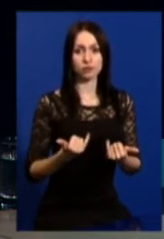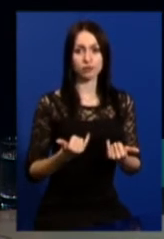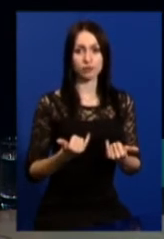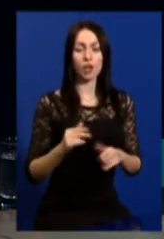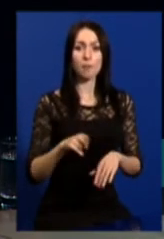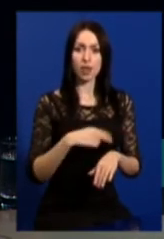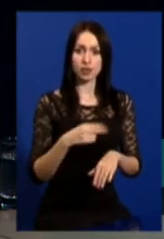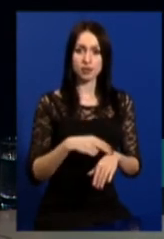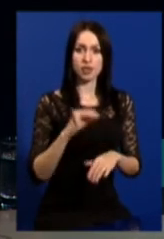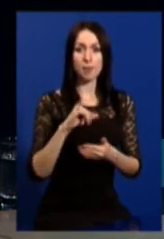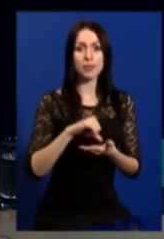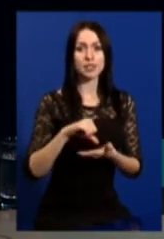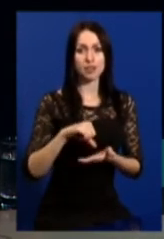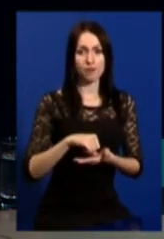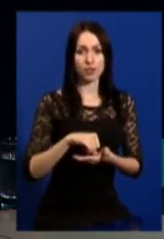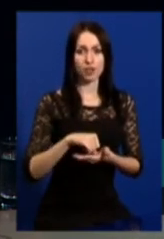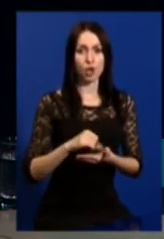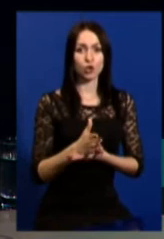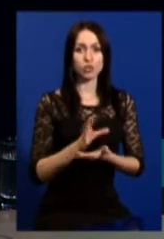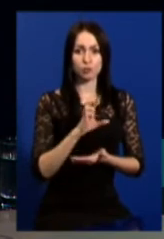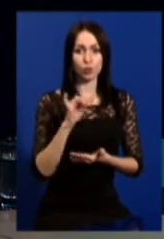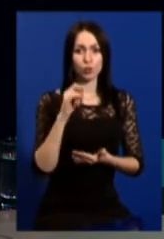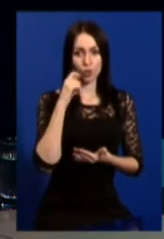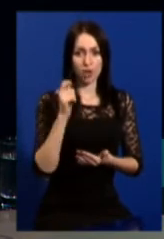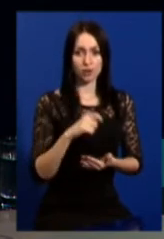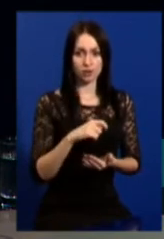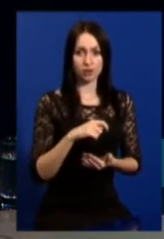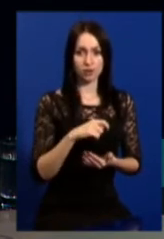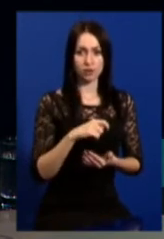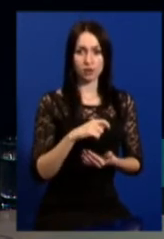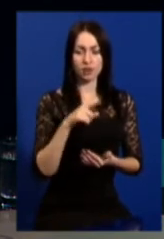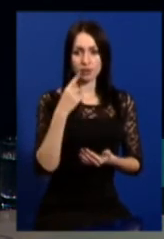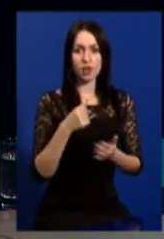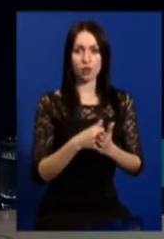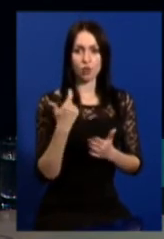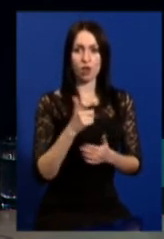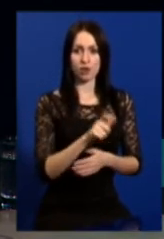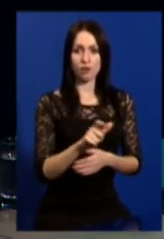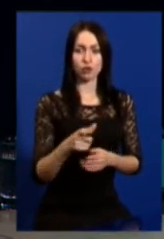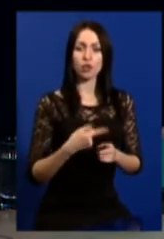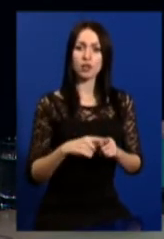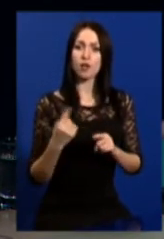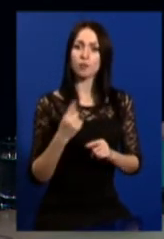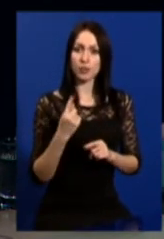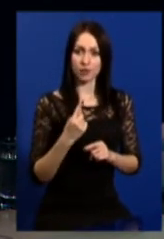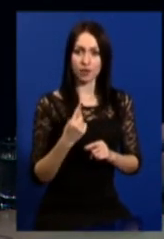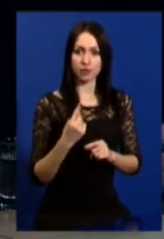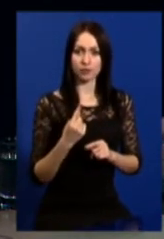поліція і представник Служби безпеки донесли до Харків'я. Це перше,